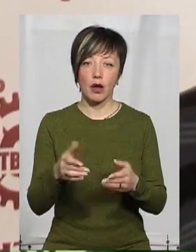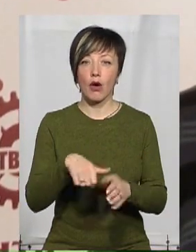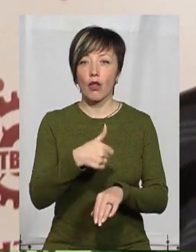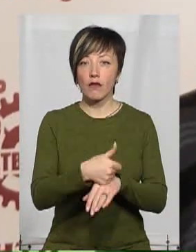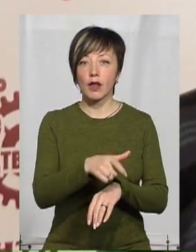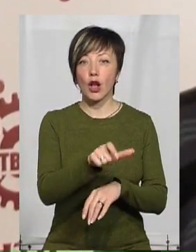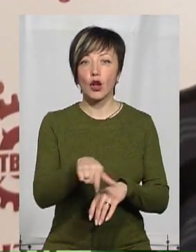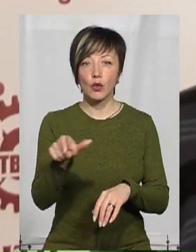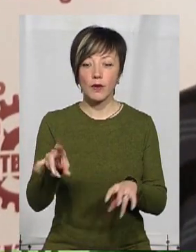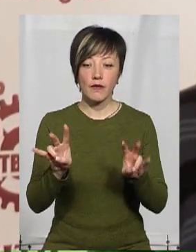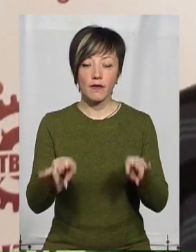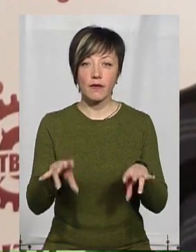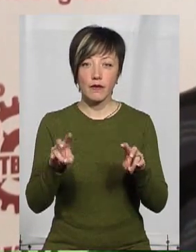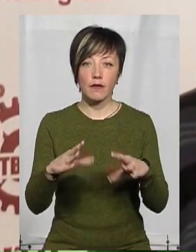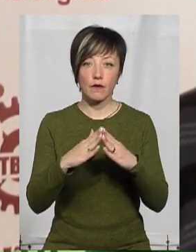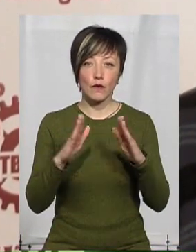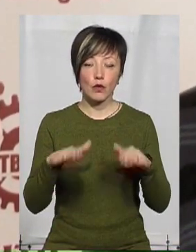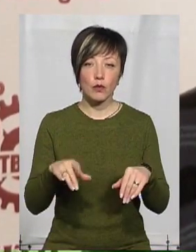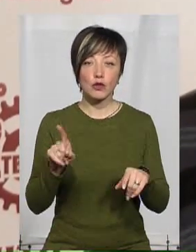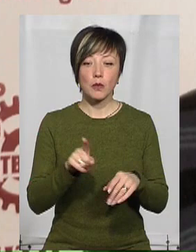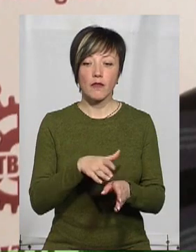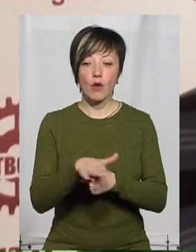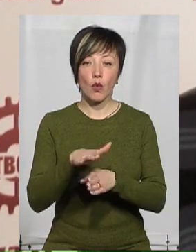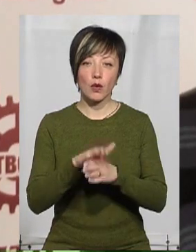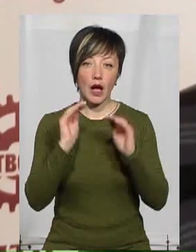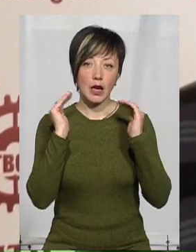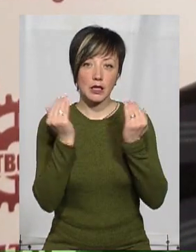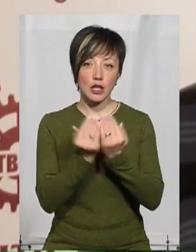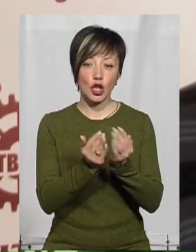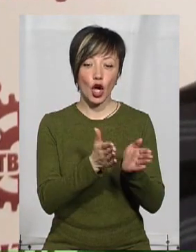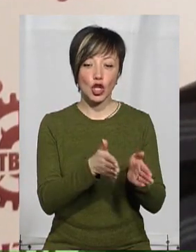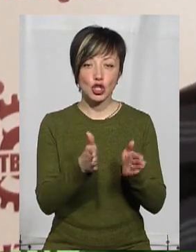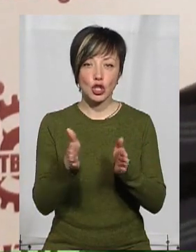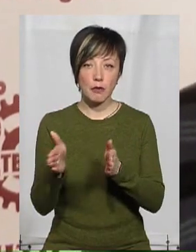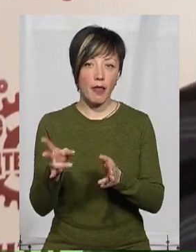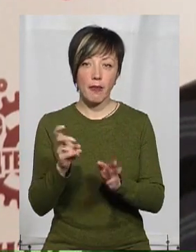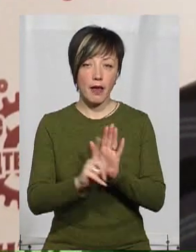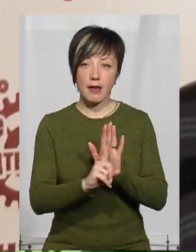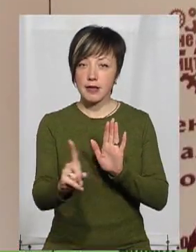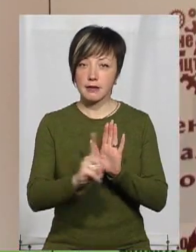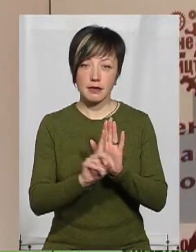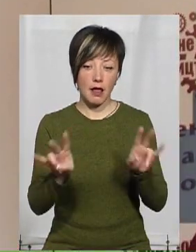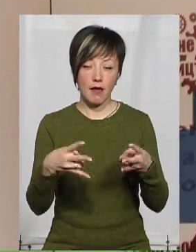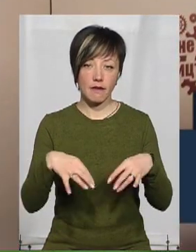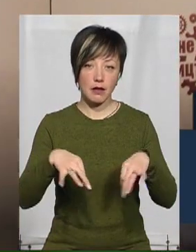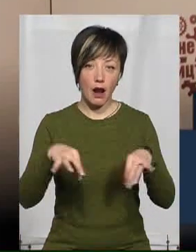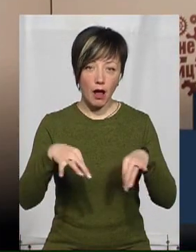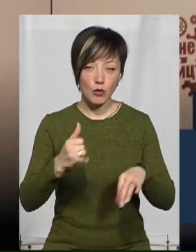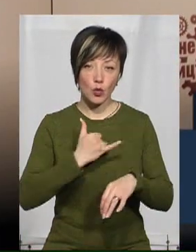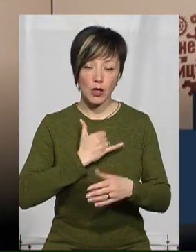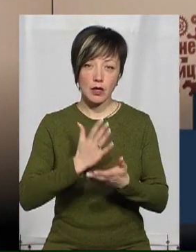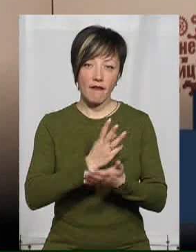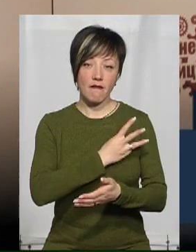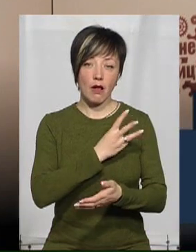все ж таки не виходили з дому, щоб вони соблюдали карантинний режим, не їздили в транспорті. У нас є волонтерський